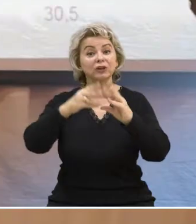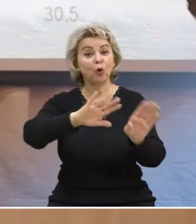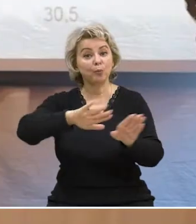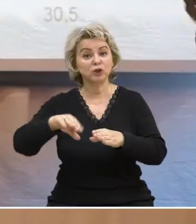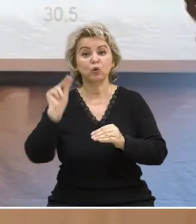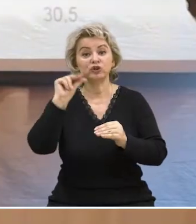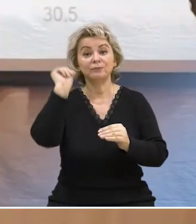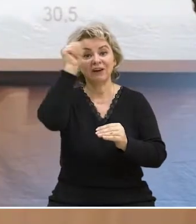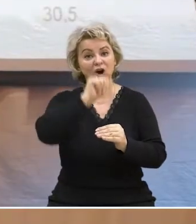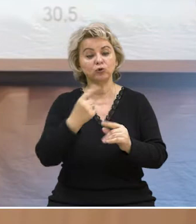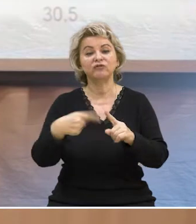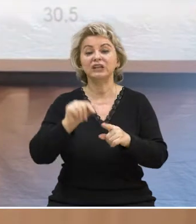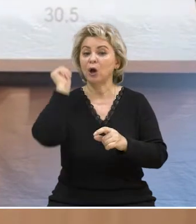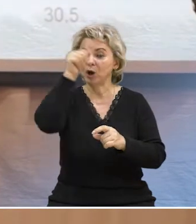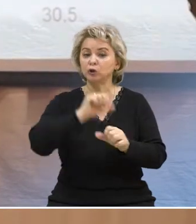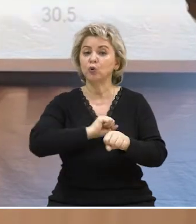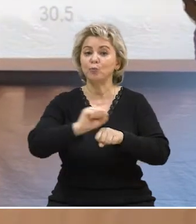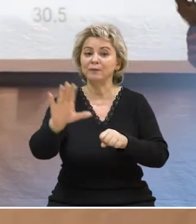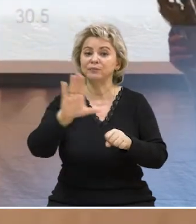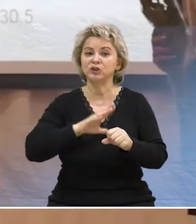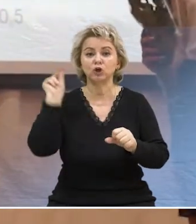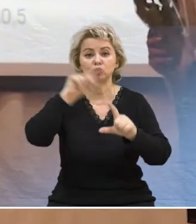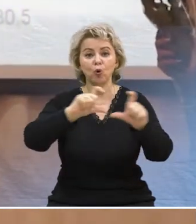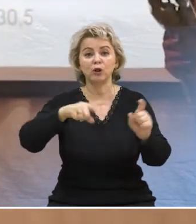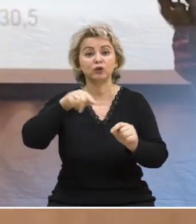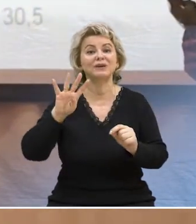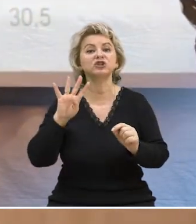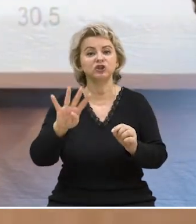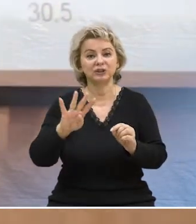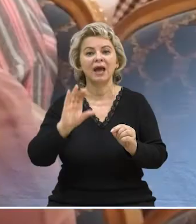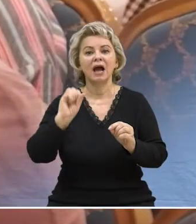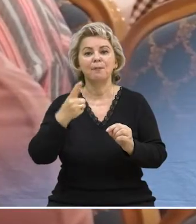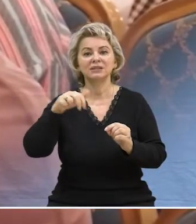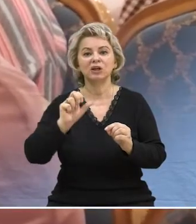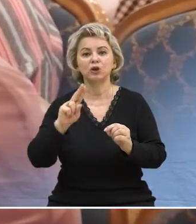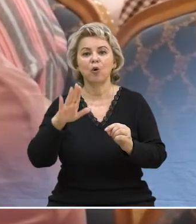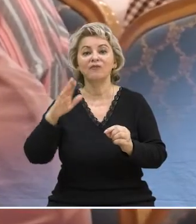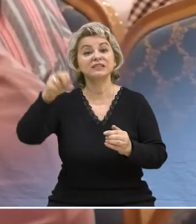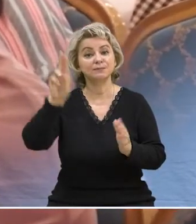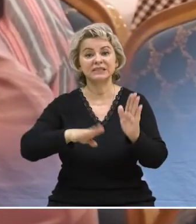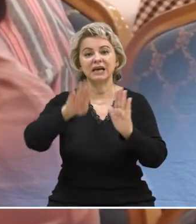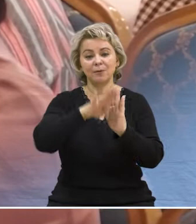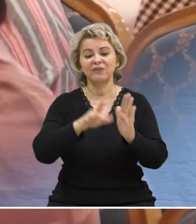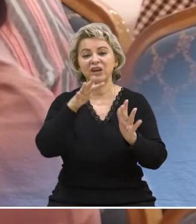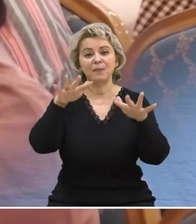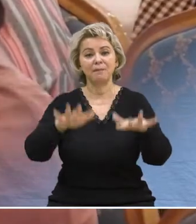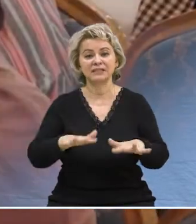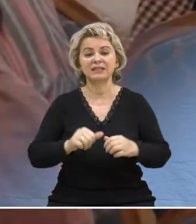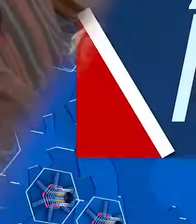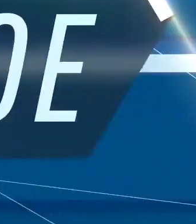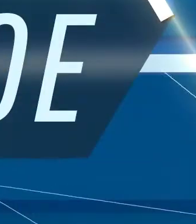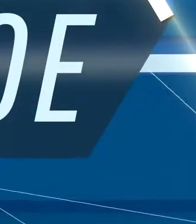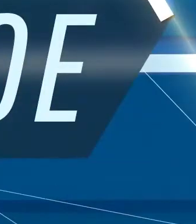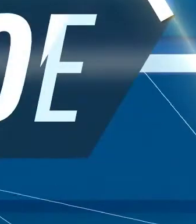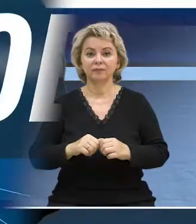школу по итогам прошедшего учебного года. В этом году победителем стала школа номер 4. Алексей Масленников специально для программы «Время